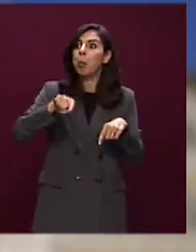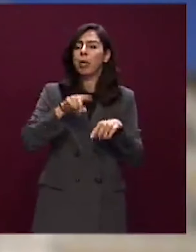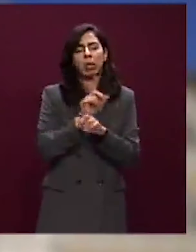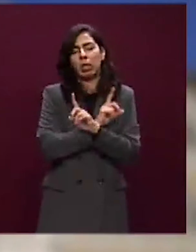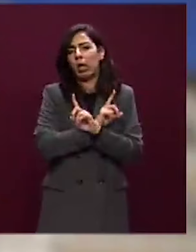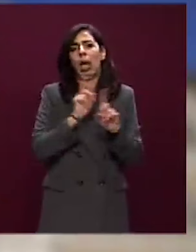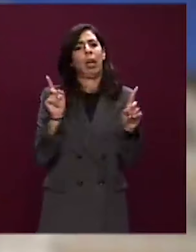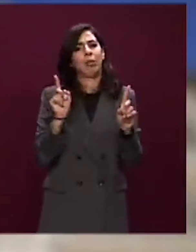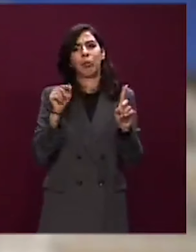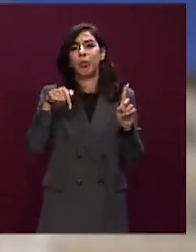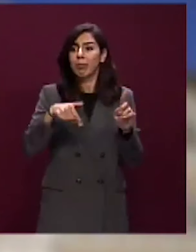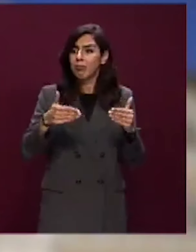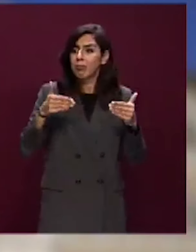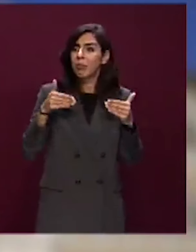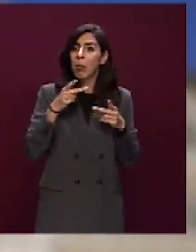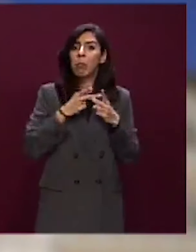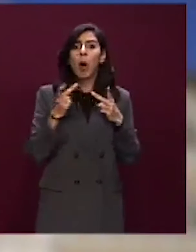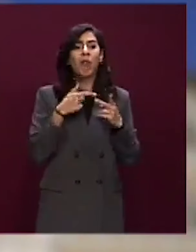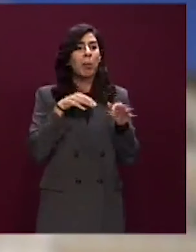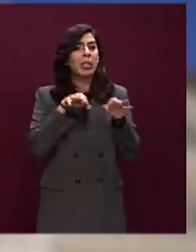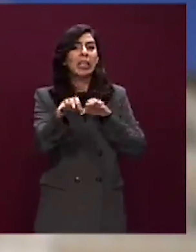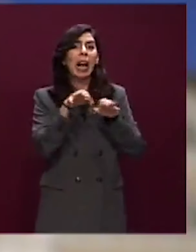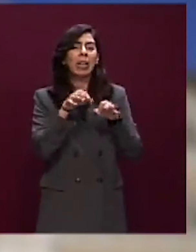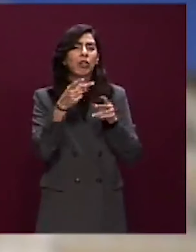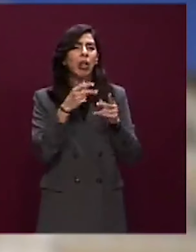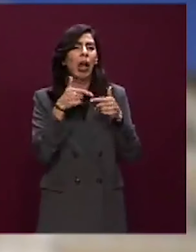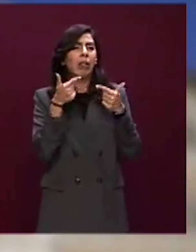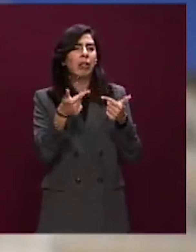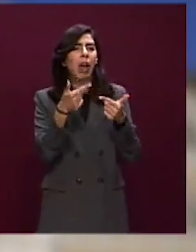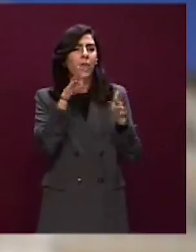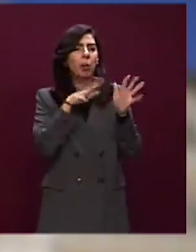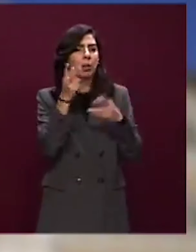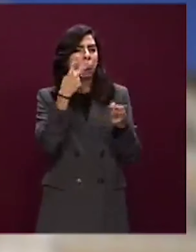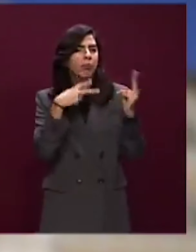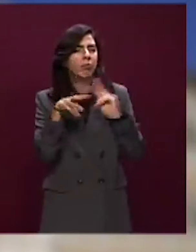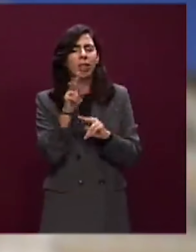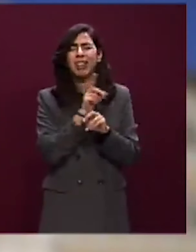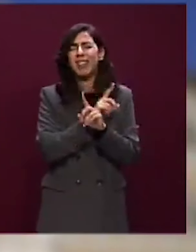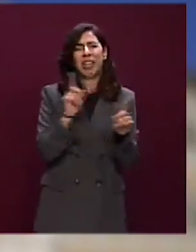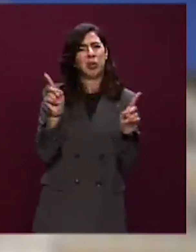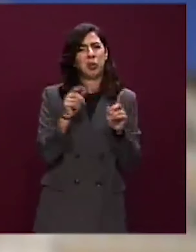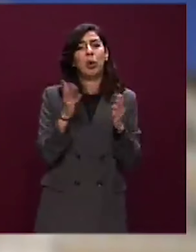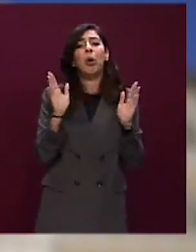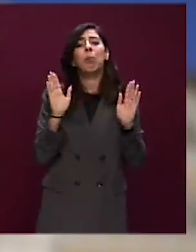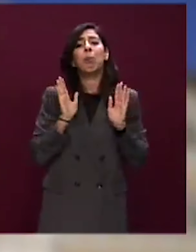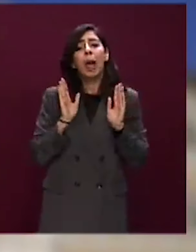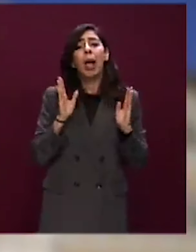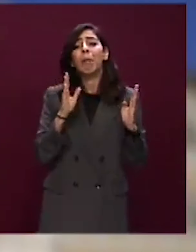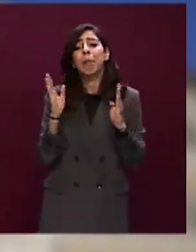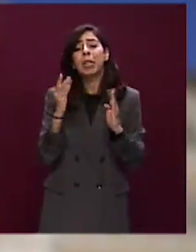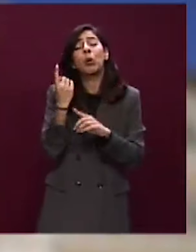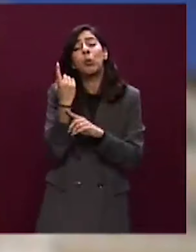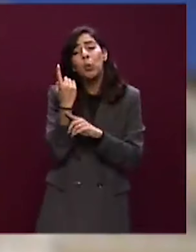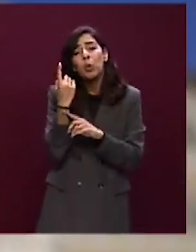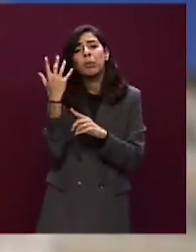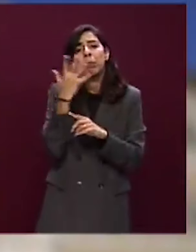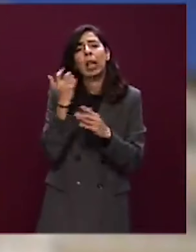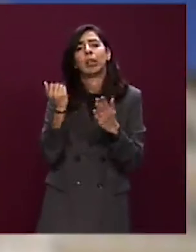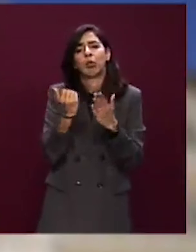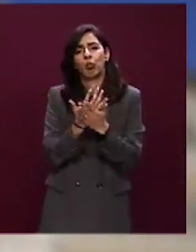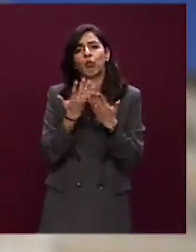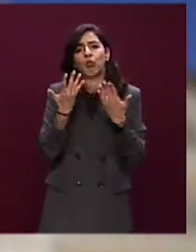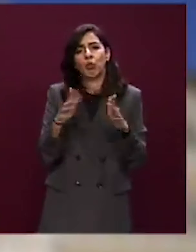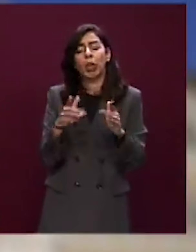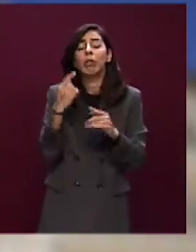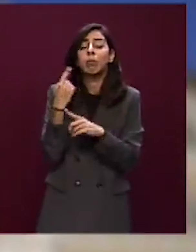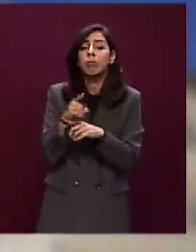parte prova a strumentalizzare quello che è successo. A Pisa è successa però una cosa sbagliata? Per cui si